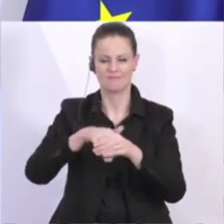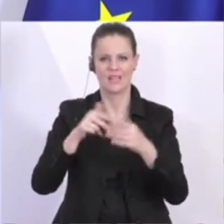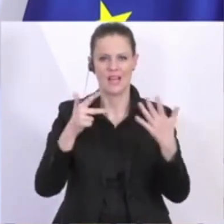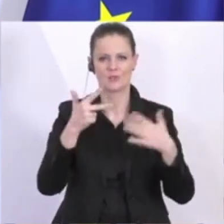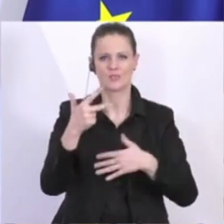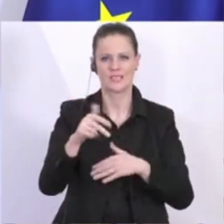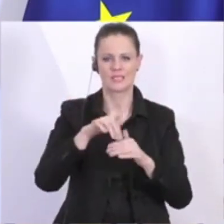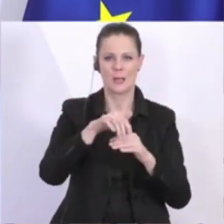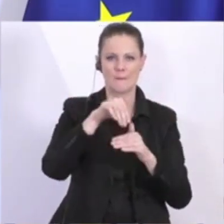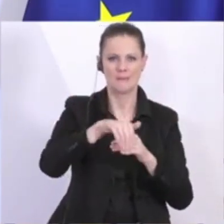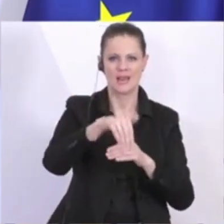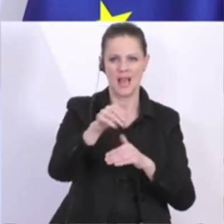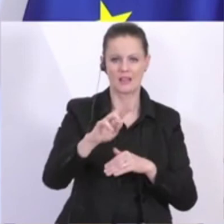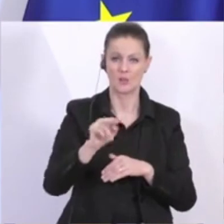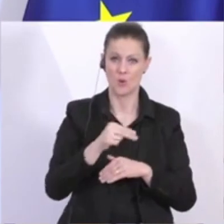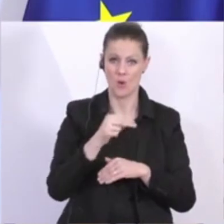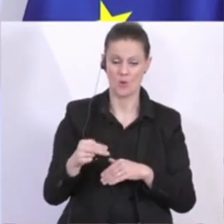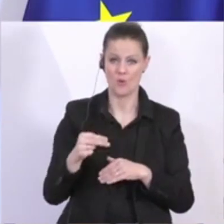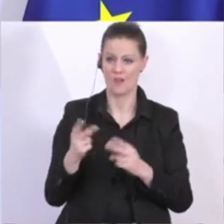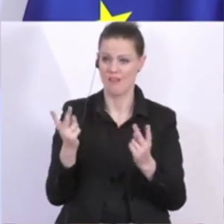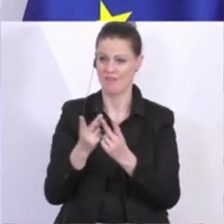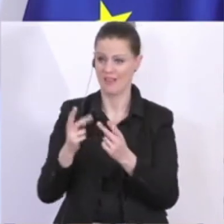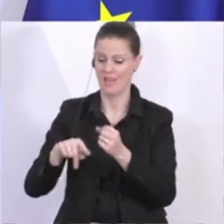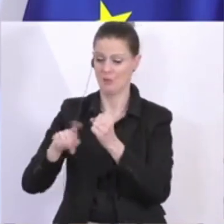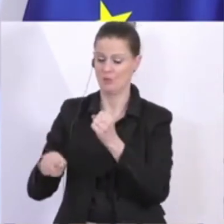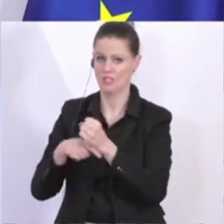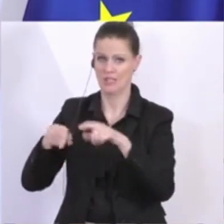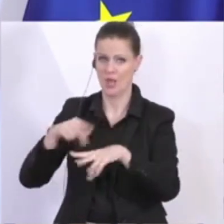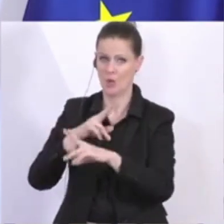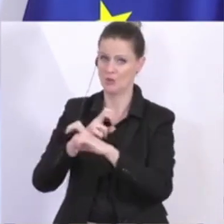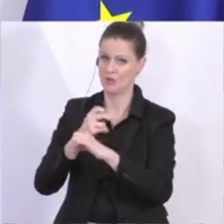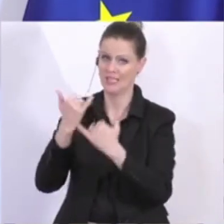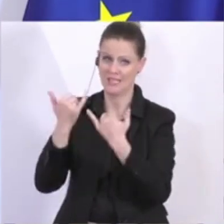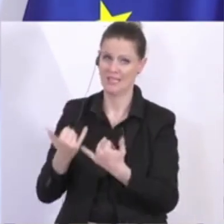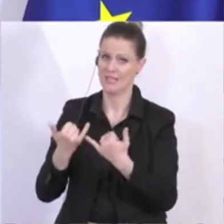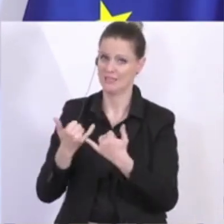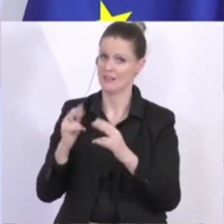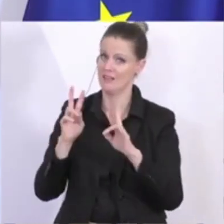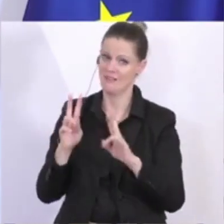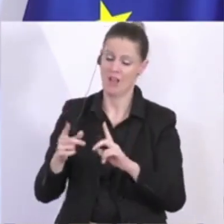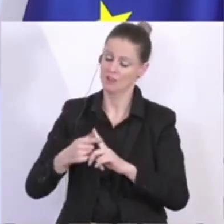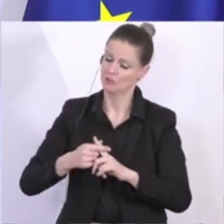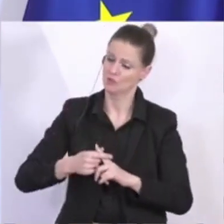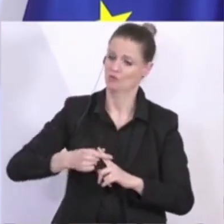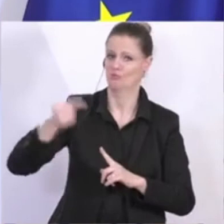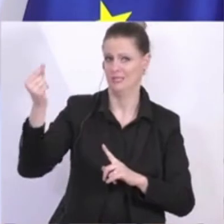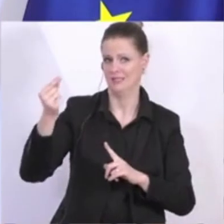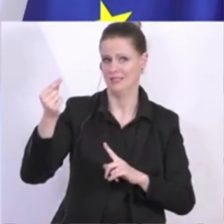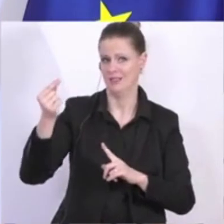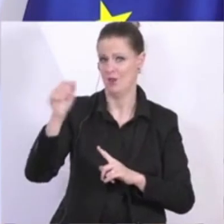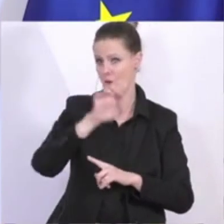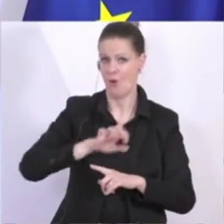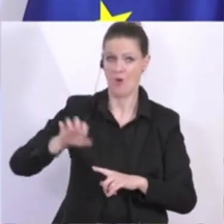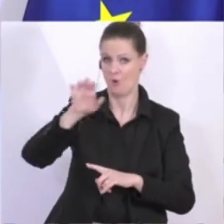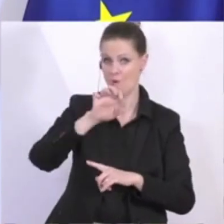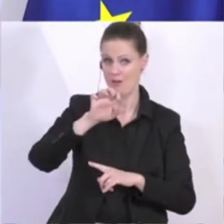Im Verhältnis zu unserem Budget, das wir in Österreich haben, sind wir hier auch unter den Spitzenreitern, nicht nur in Europa,